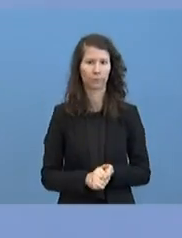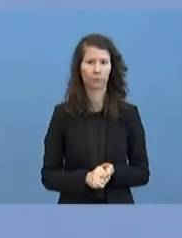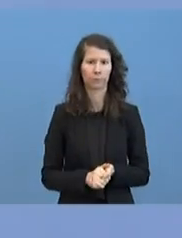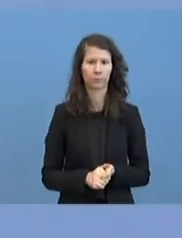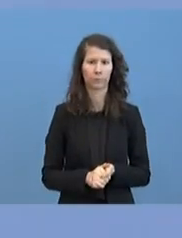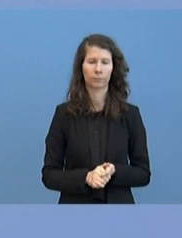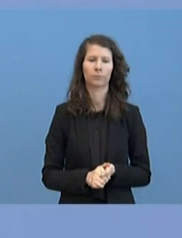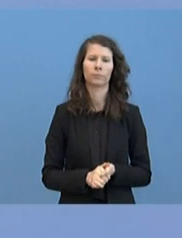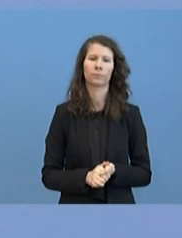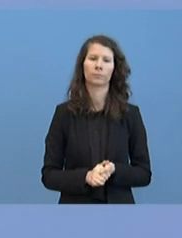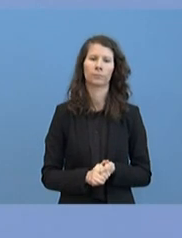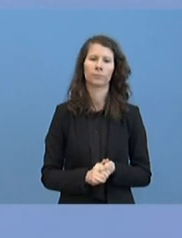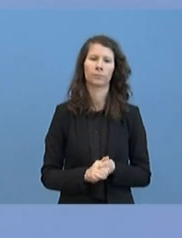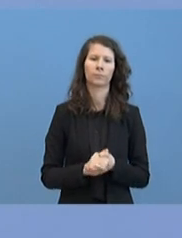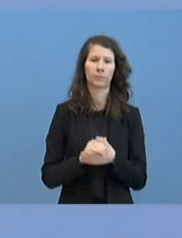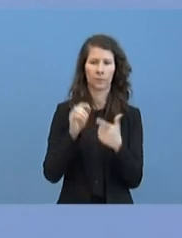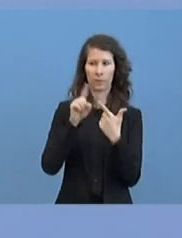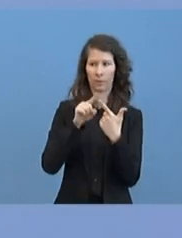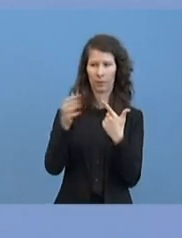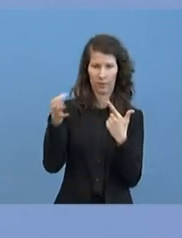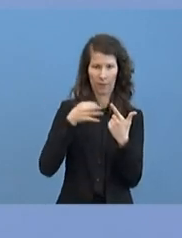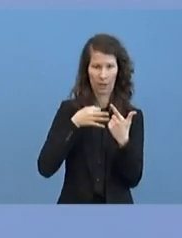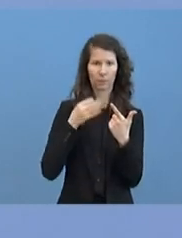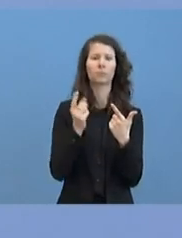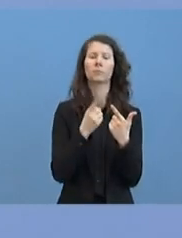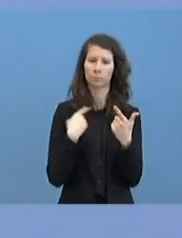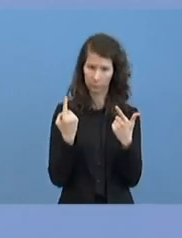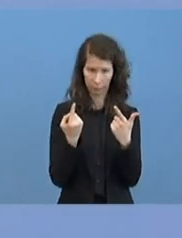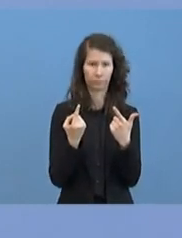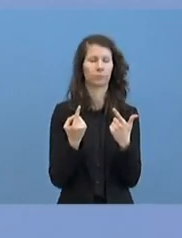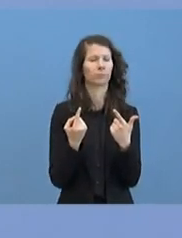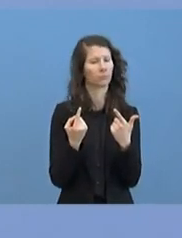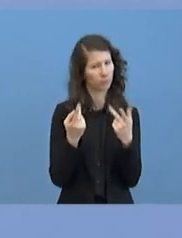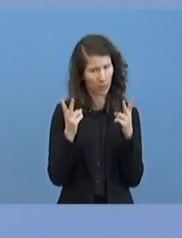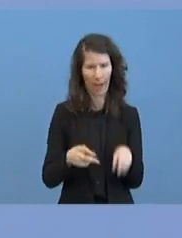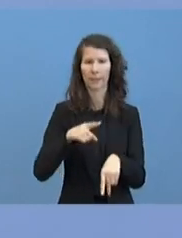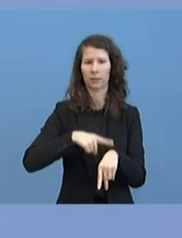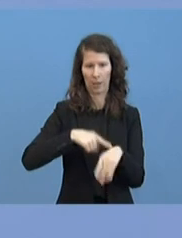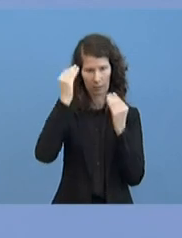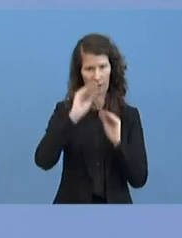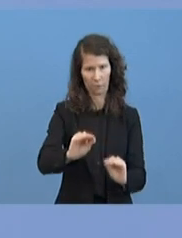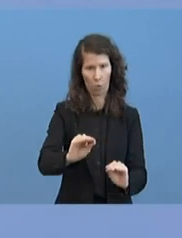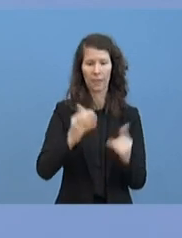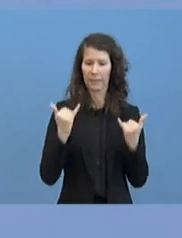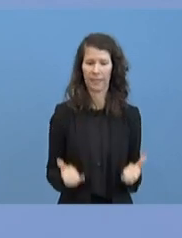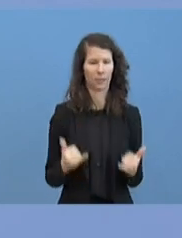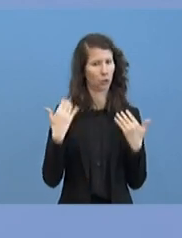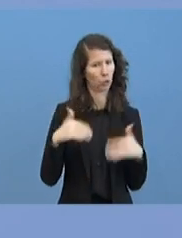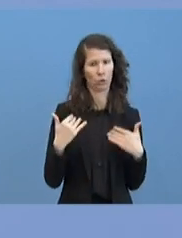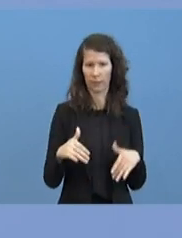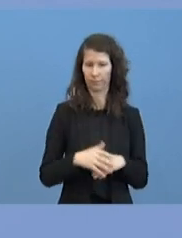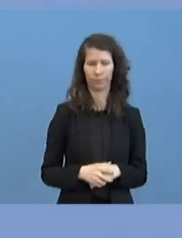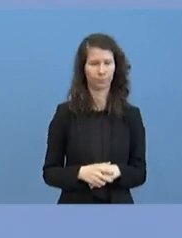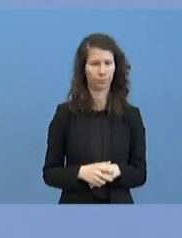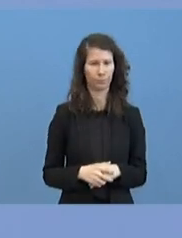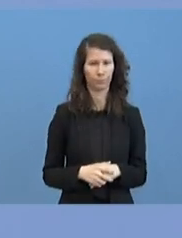Die zweite Frage, darüber werden wir Sie rechtzeitig informieren. Ich kann es Ihnen jetzt noch nicht sagen. Die